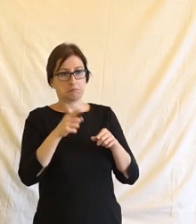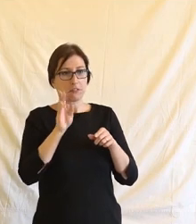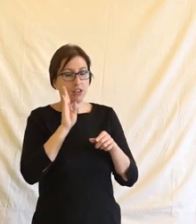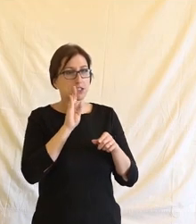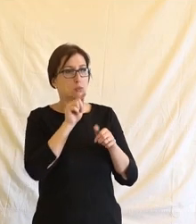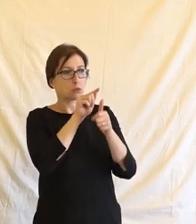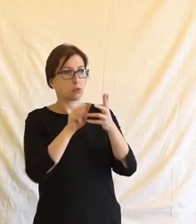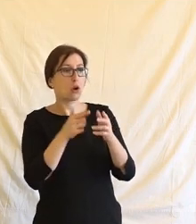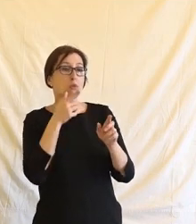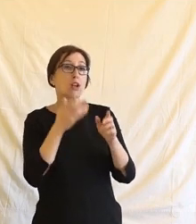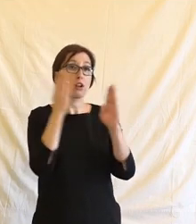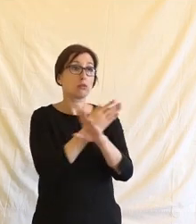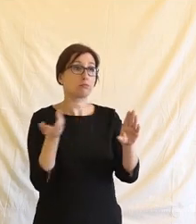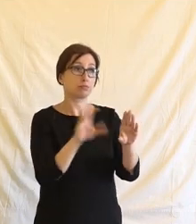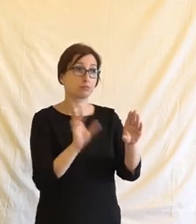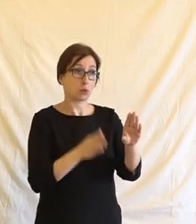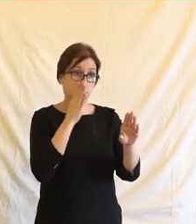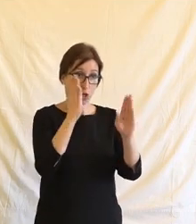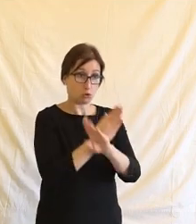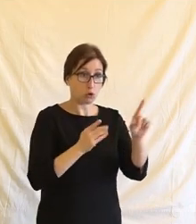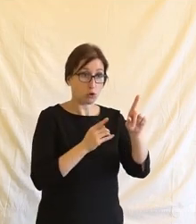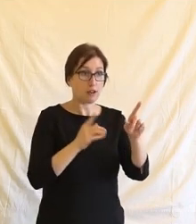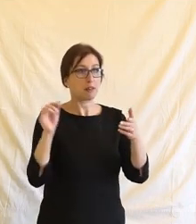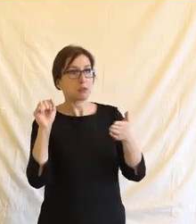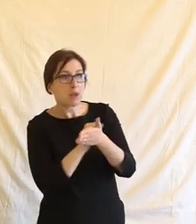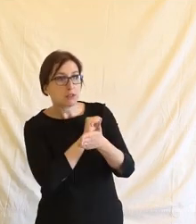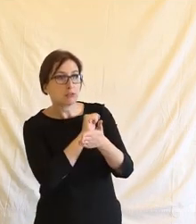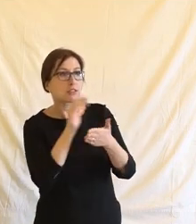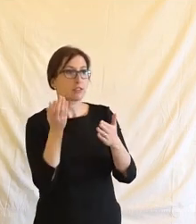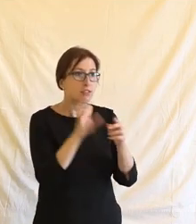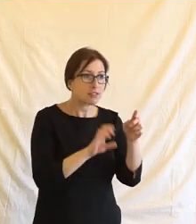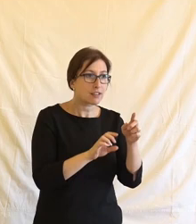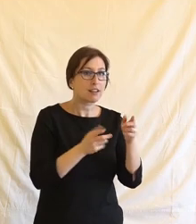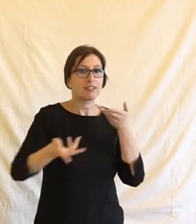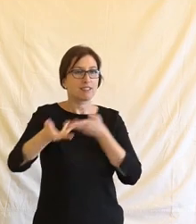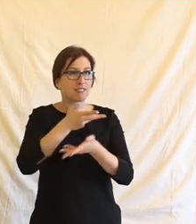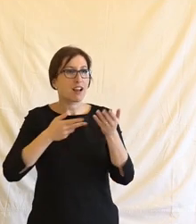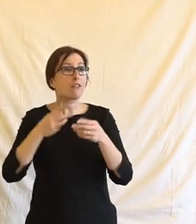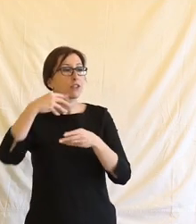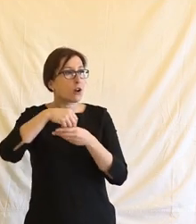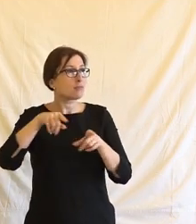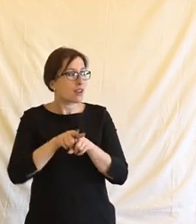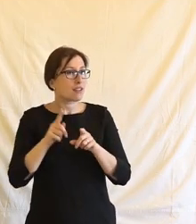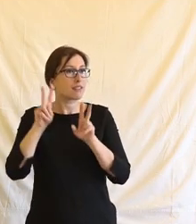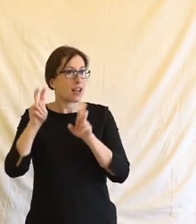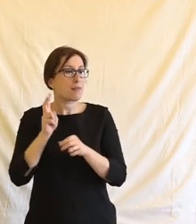co bude a co nebude šířit. A potom vlastně teprve nedávno začala debata ohledně dezinformací a státy začaly